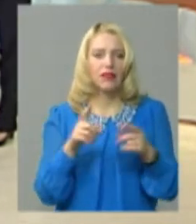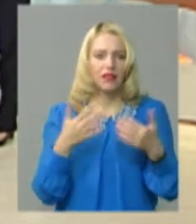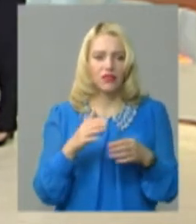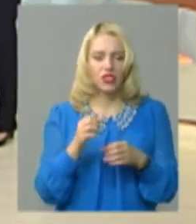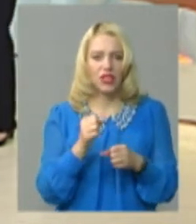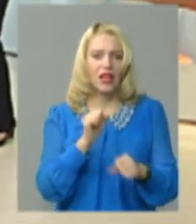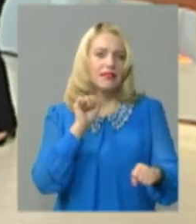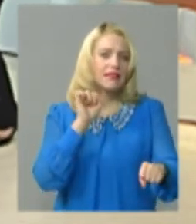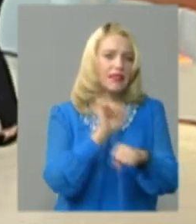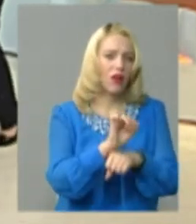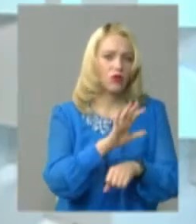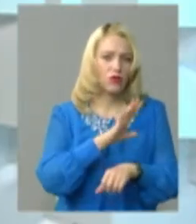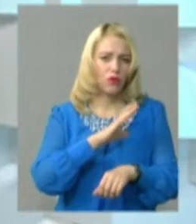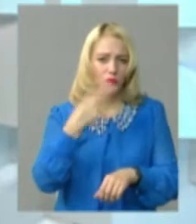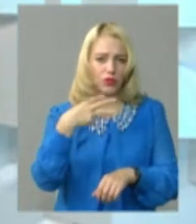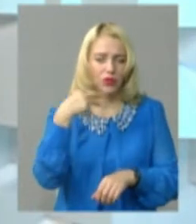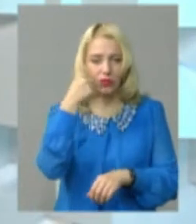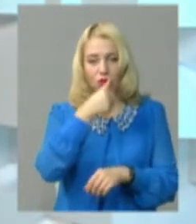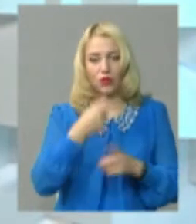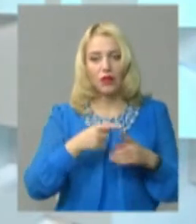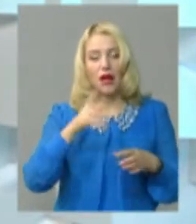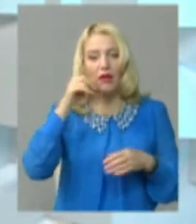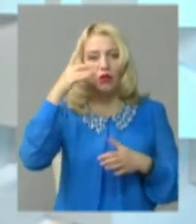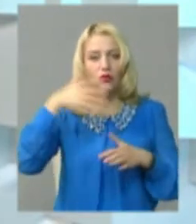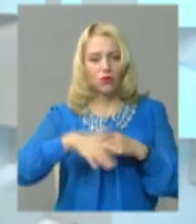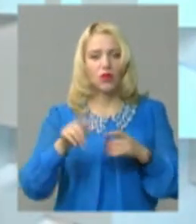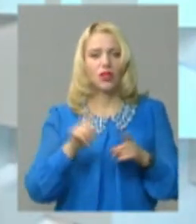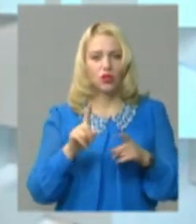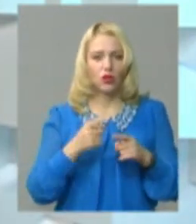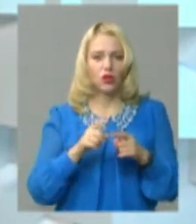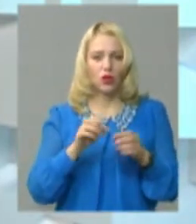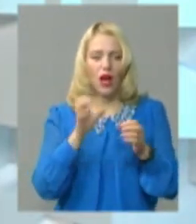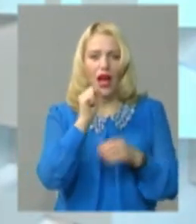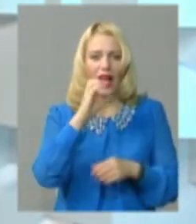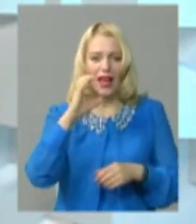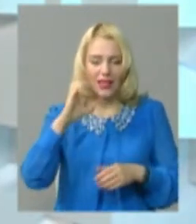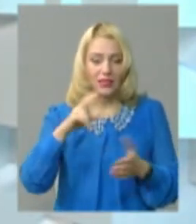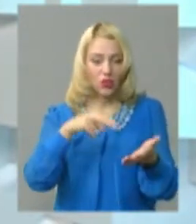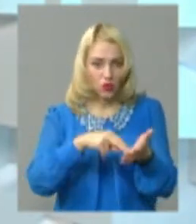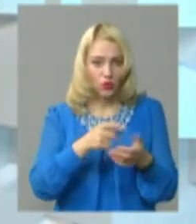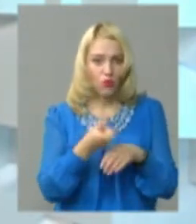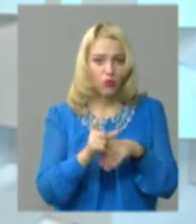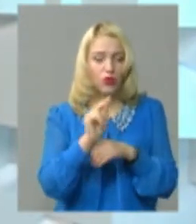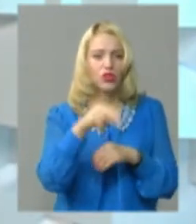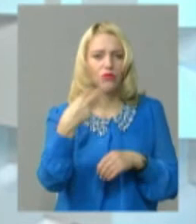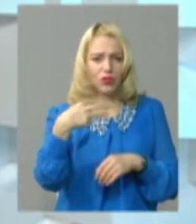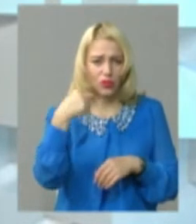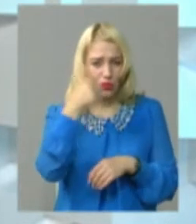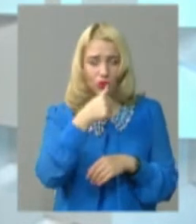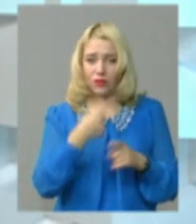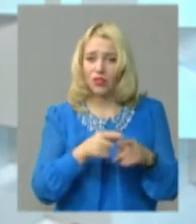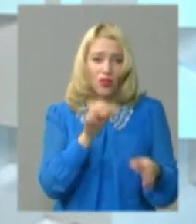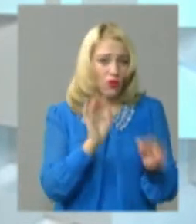років. Ну, розумієте, все питання в тому, що там стоїть атомна станція більше 30 років, і стоїть, і все нормально, добудовують, там тільки